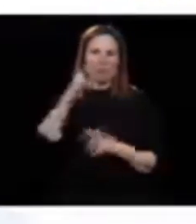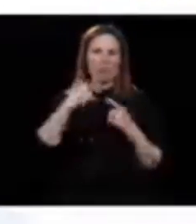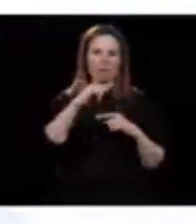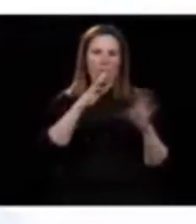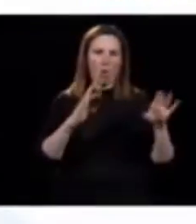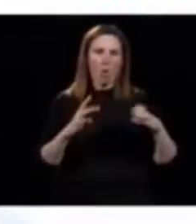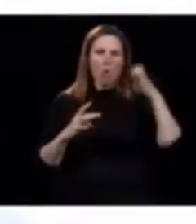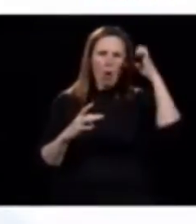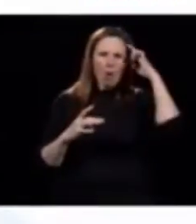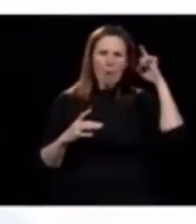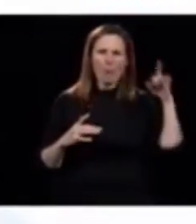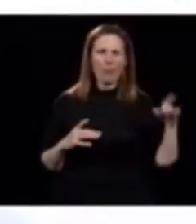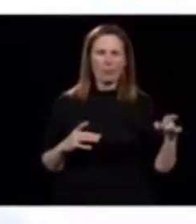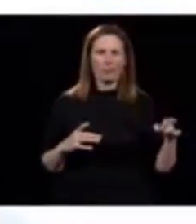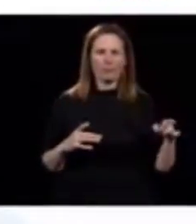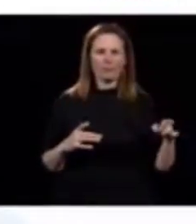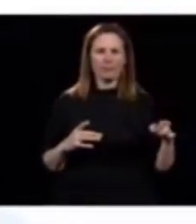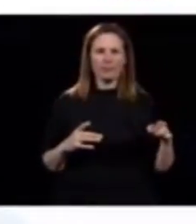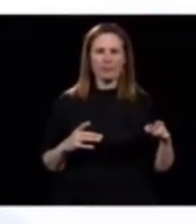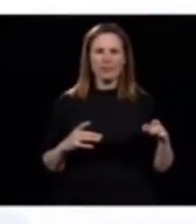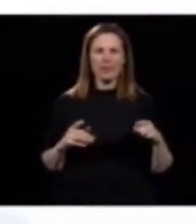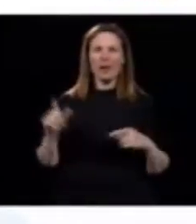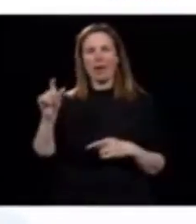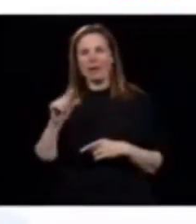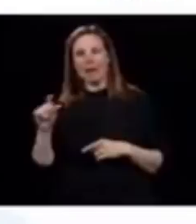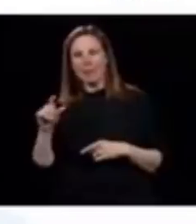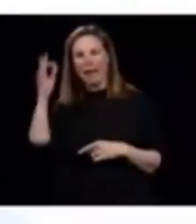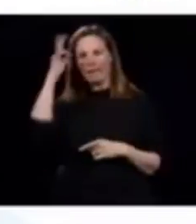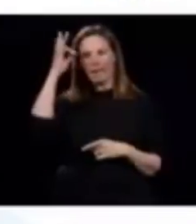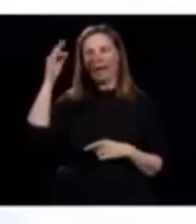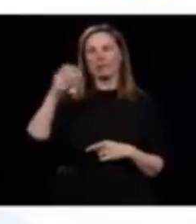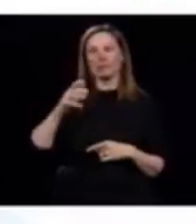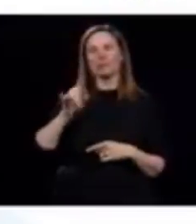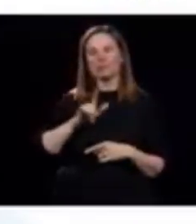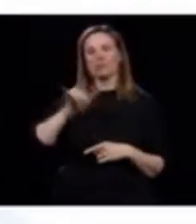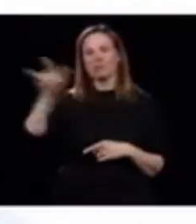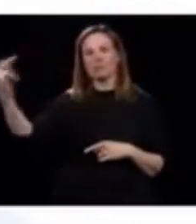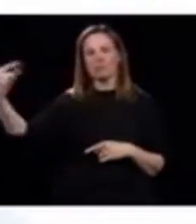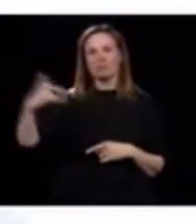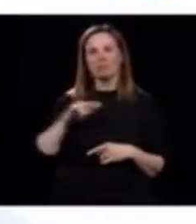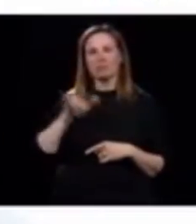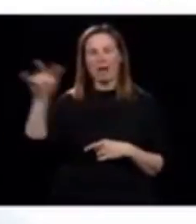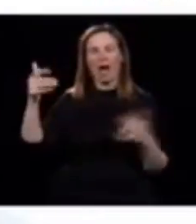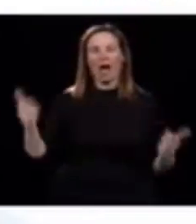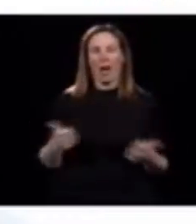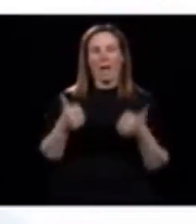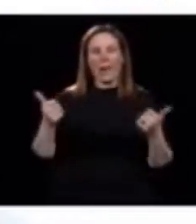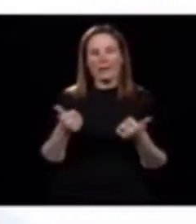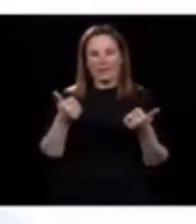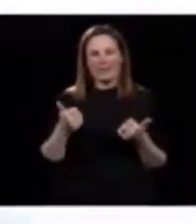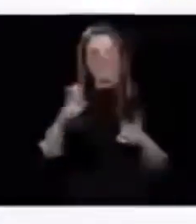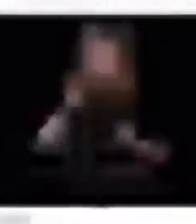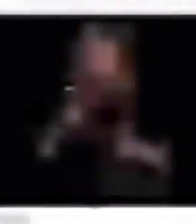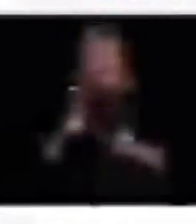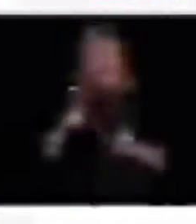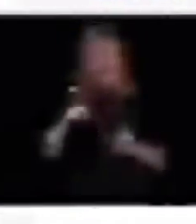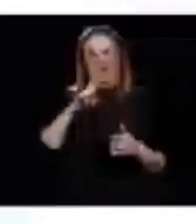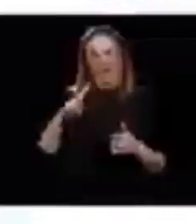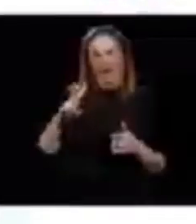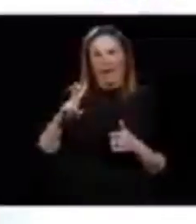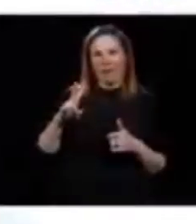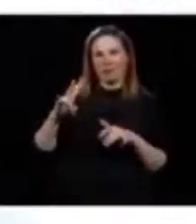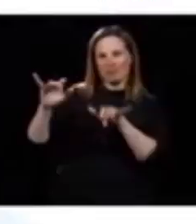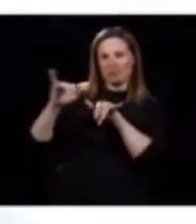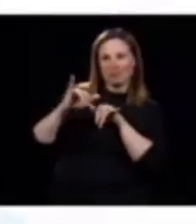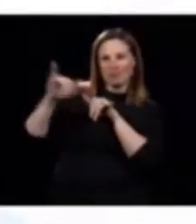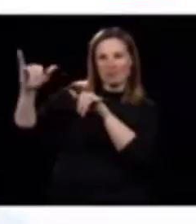je me rappelle beaucoup, là, évidemment, entre le Québec puis la France, il y a beaucoup de vols. Parce que, bon, on a des racines et les gens